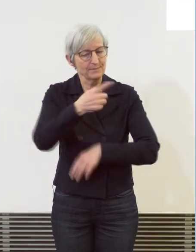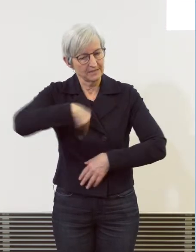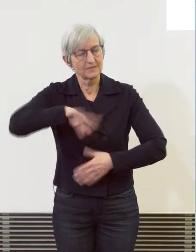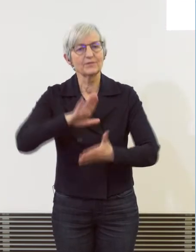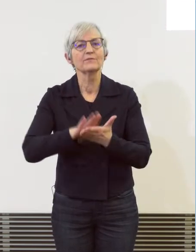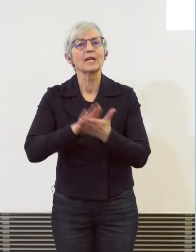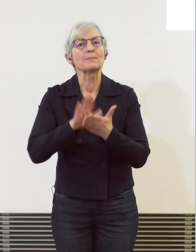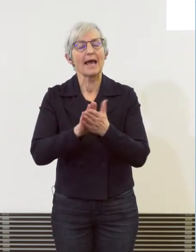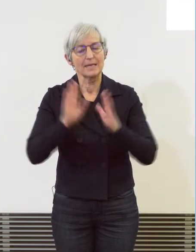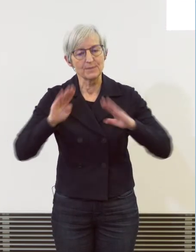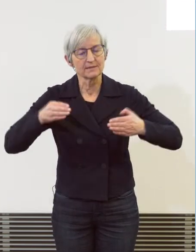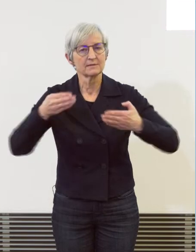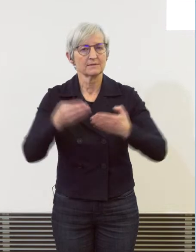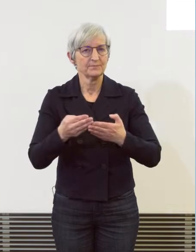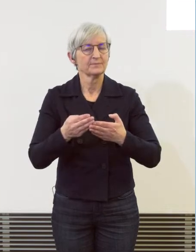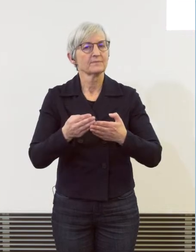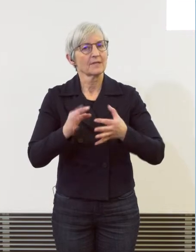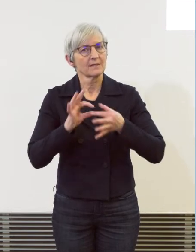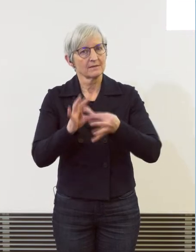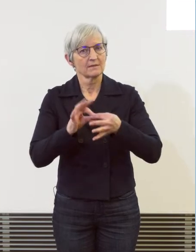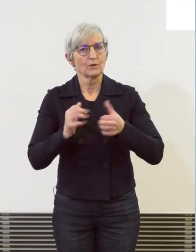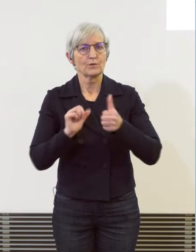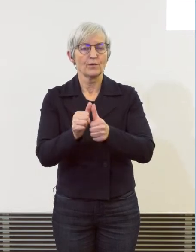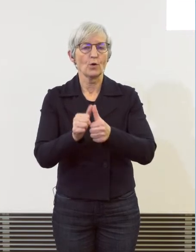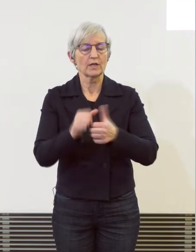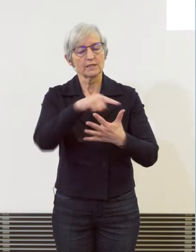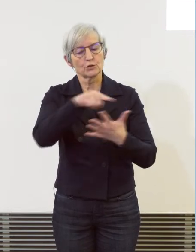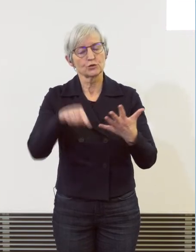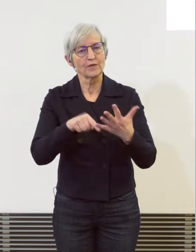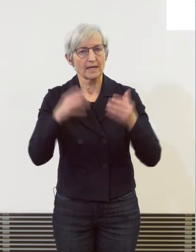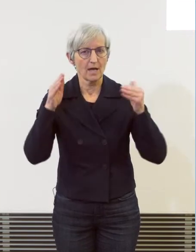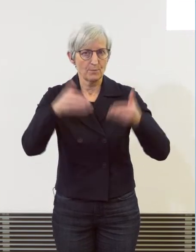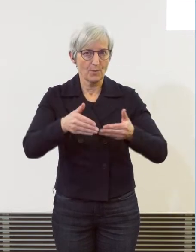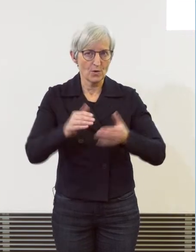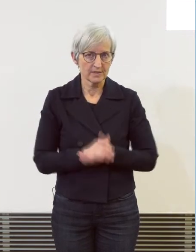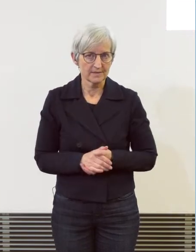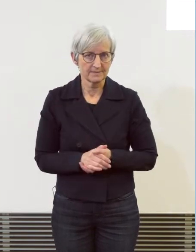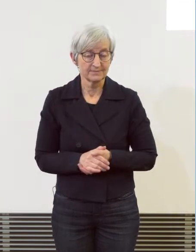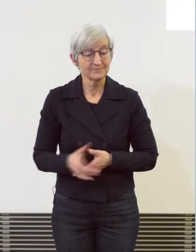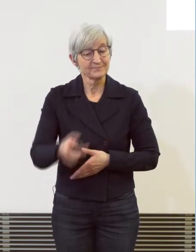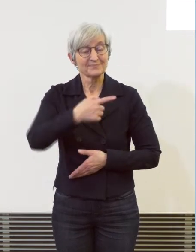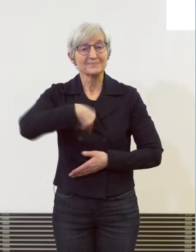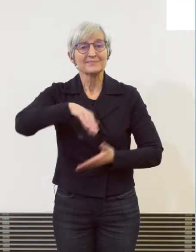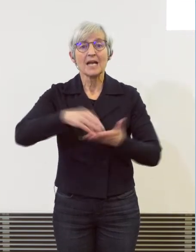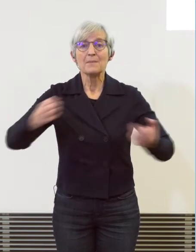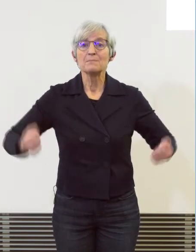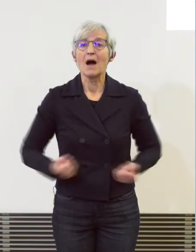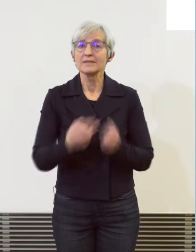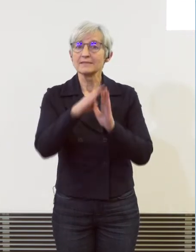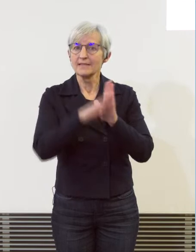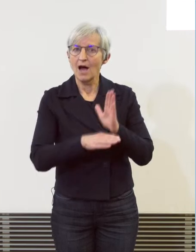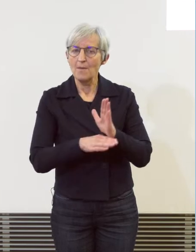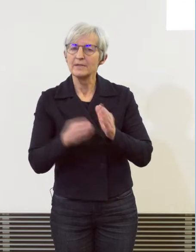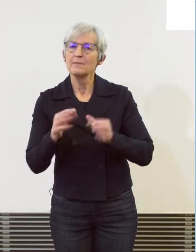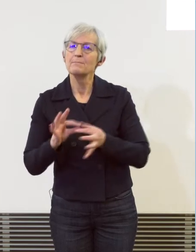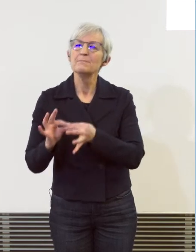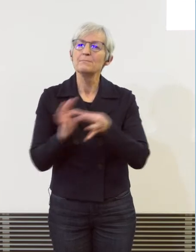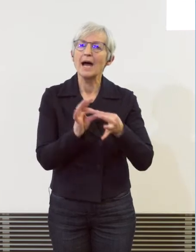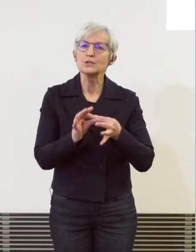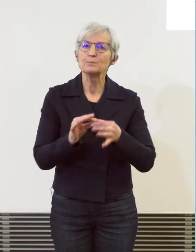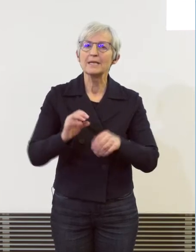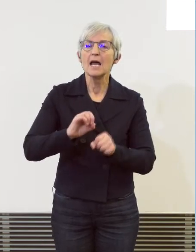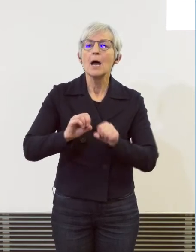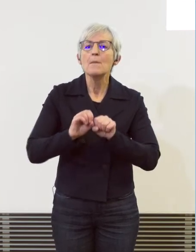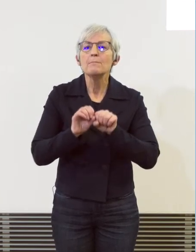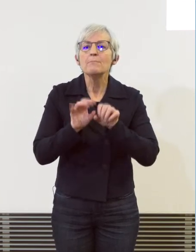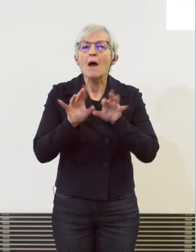Wir haben verschiedene Massnahmen gemacht. Wir haben vor allem am Anfang an von der Pandemie, wie wir auch natürlich ganz am Anfang, wo